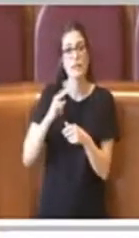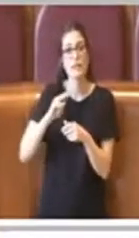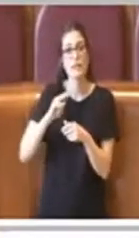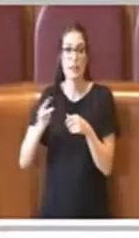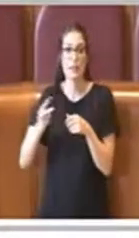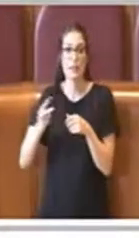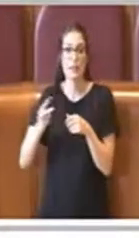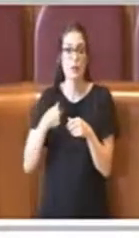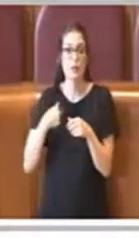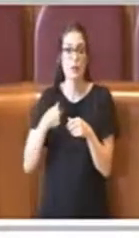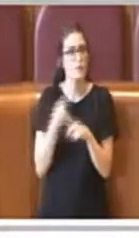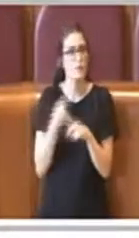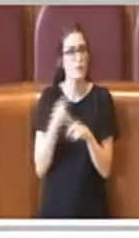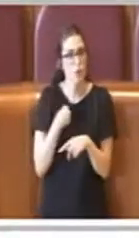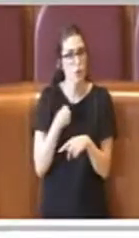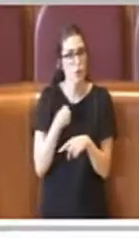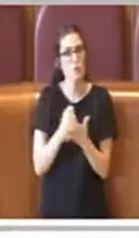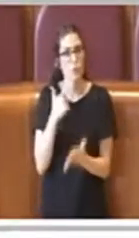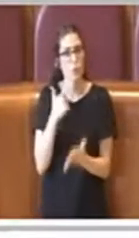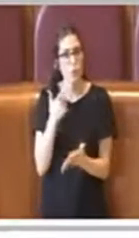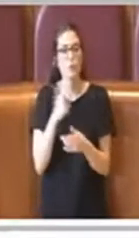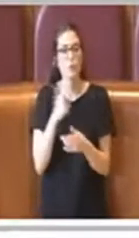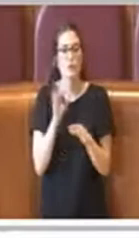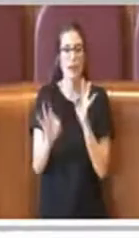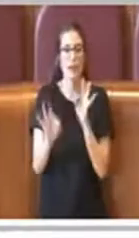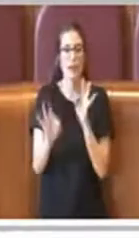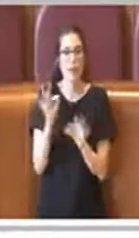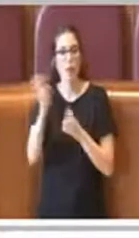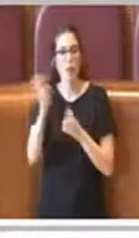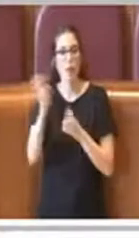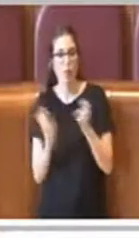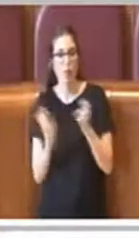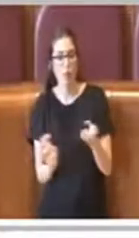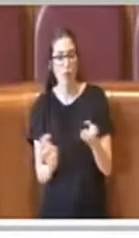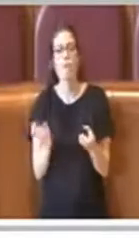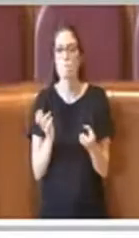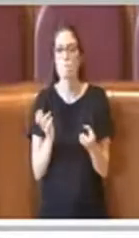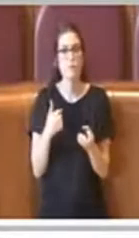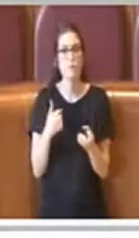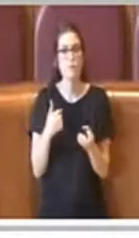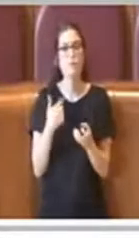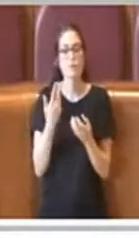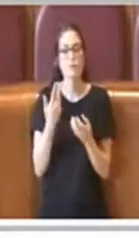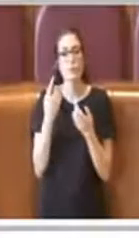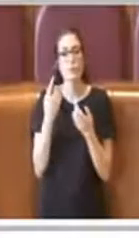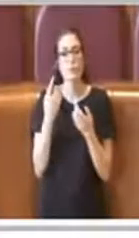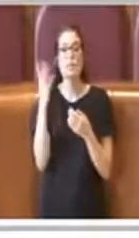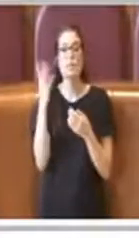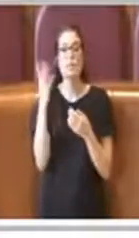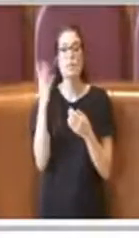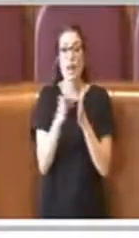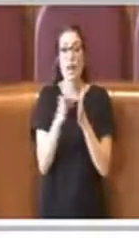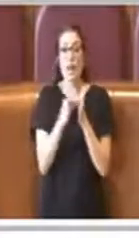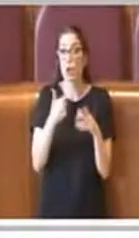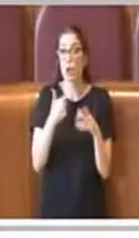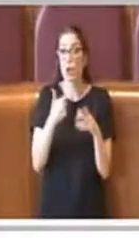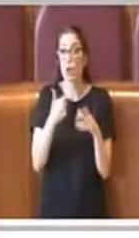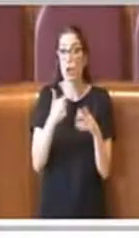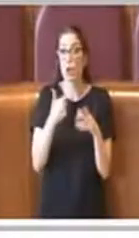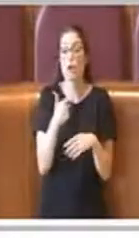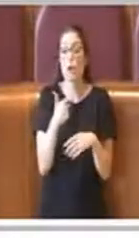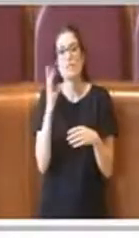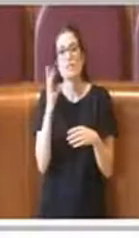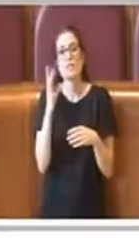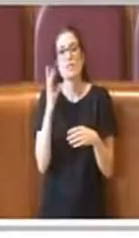dirimenti per evitare una serie di criticità e distorsioni che possono presentarsi se non vengono normate oppure se vengono